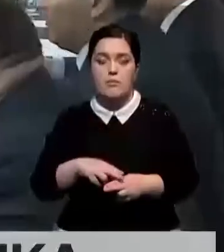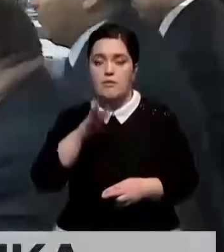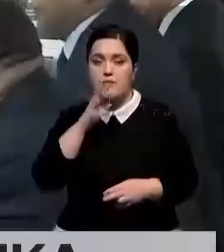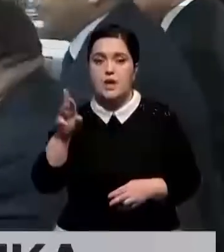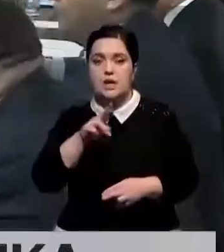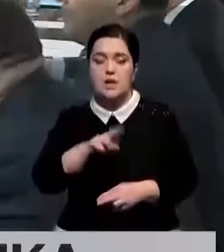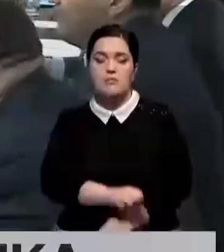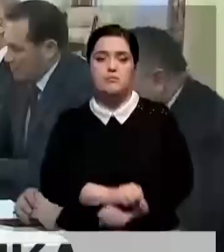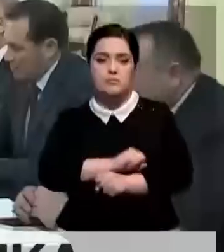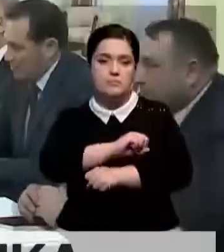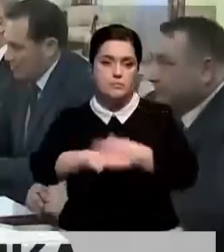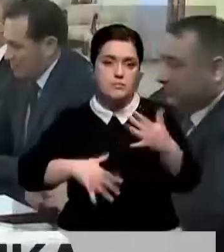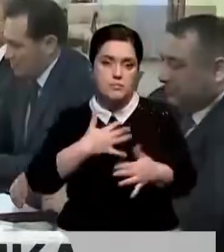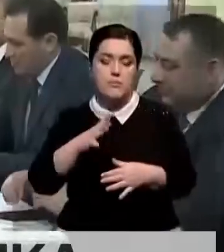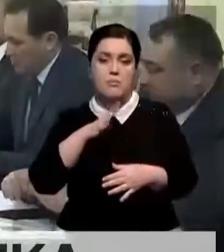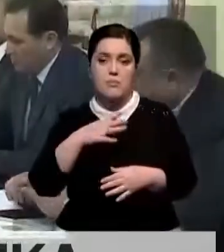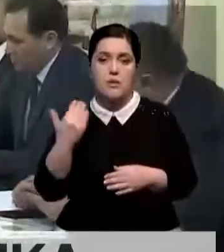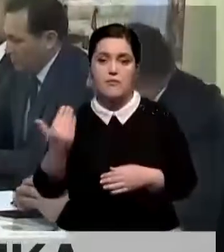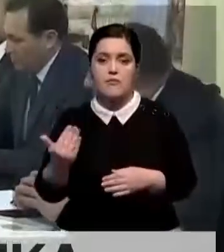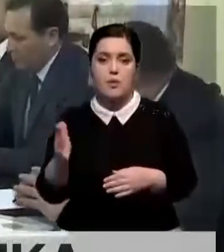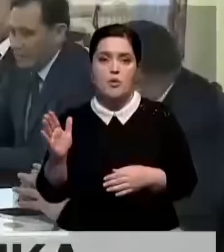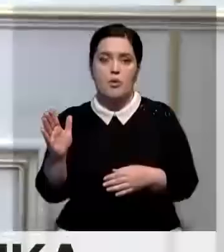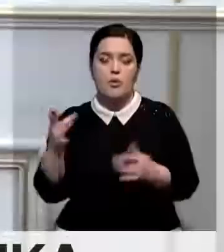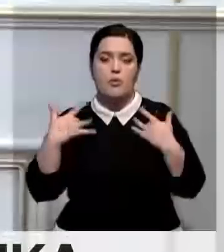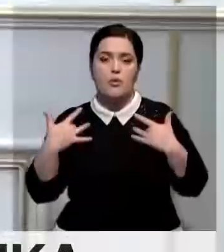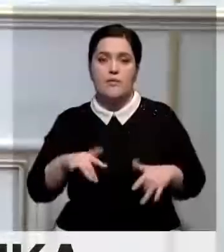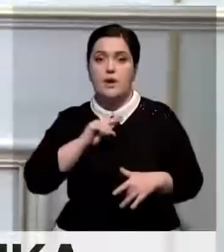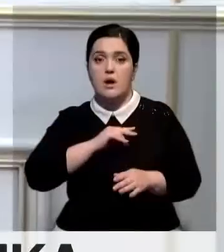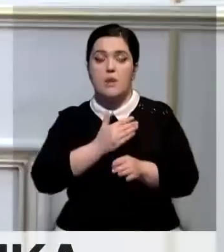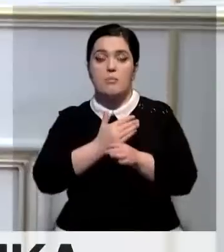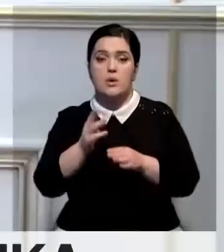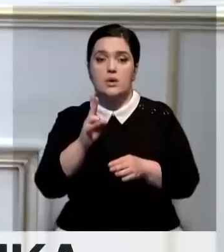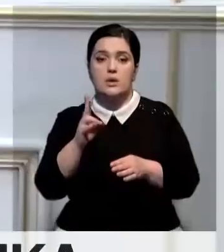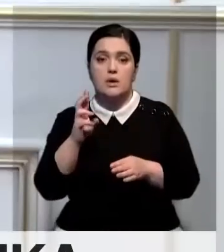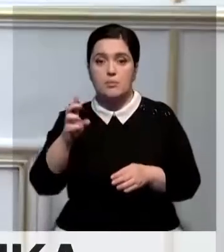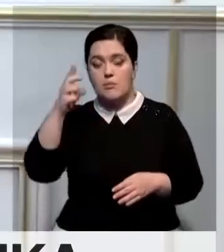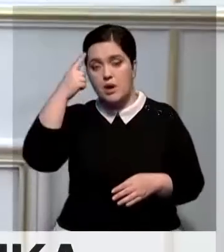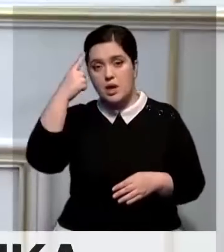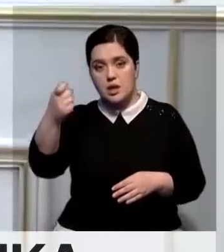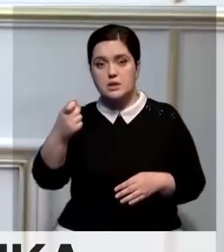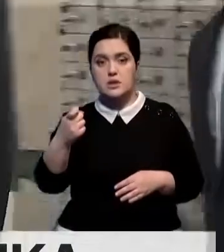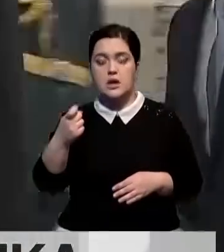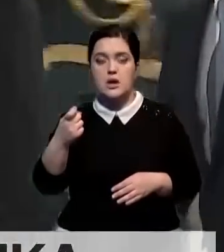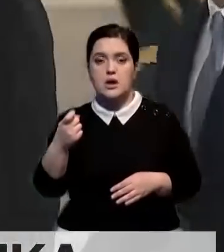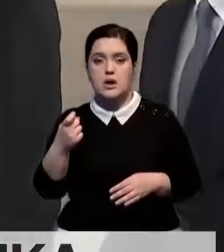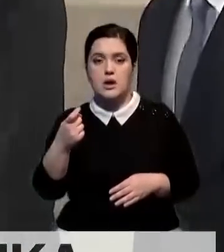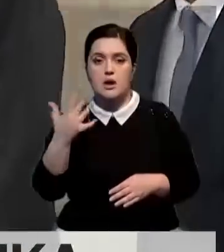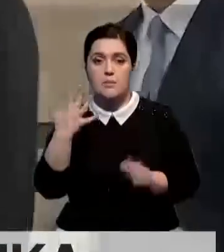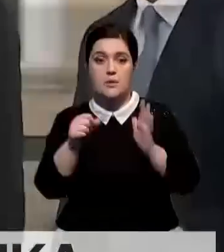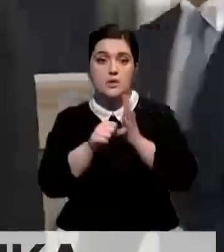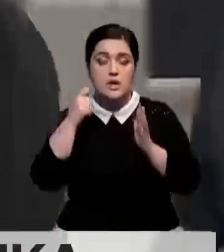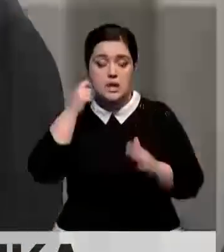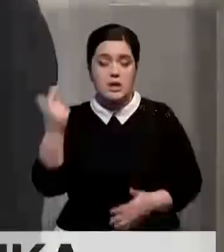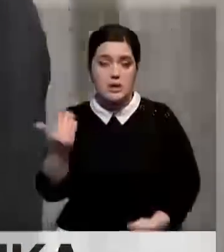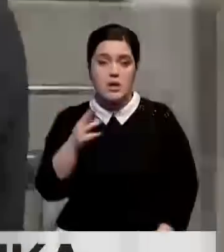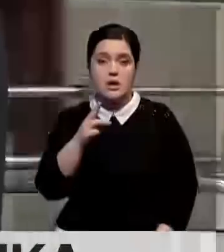январских событий. Незадолго до этого его отстранили от должности. Позже КНБ распространил пресс-релиз, в котором сообщалось, что 56-летний